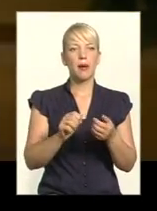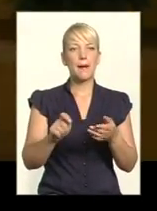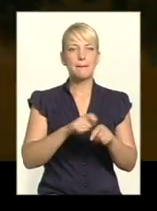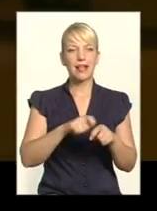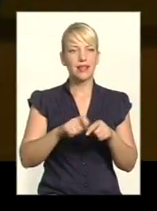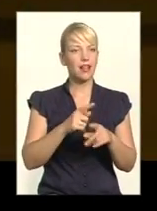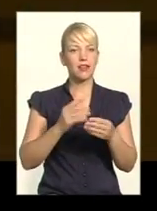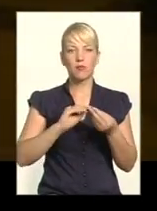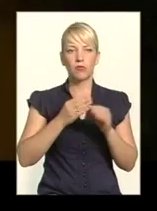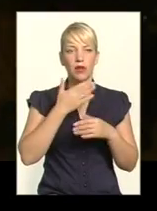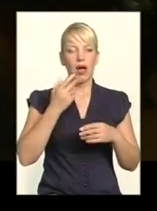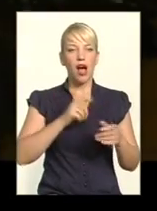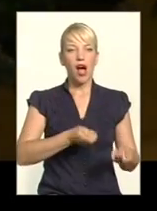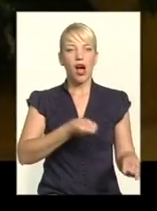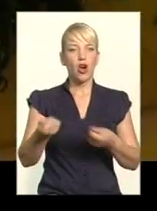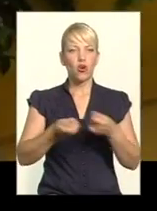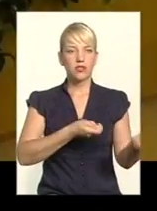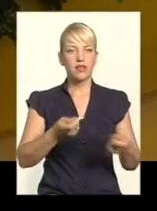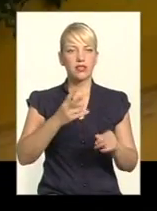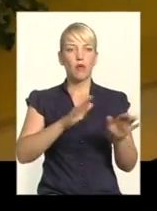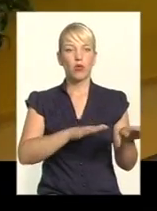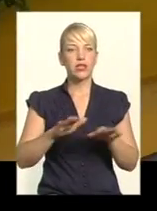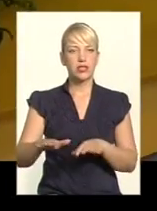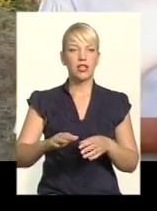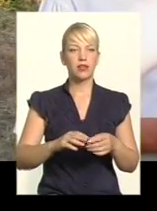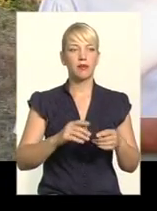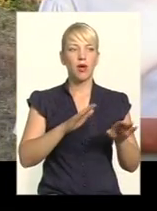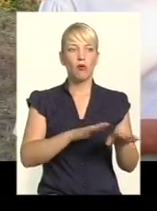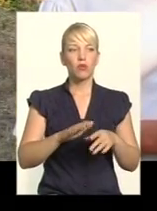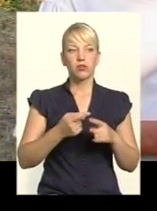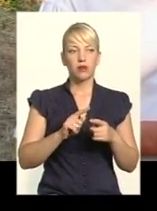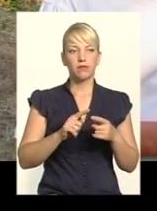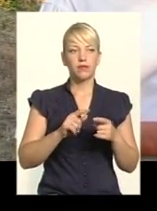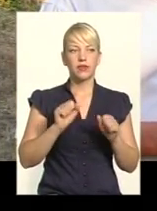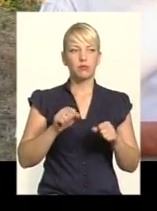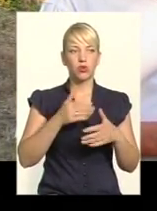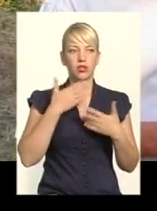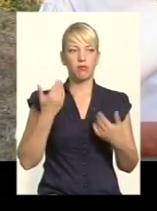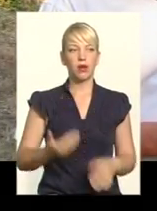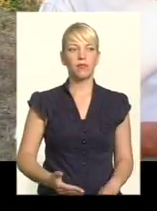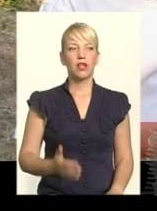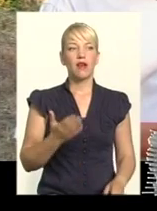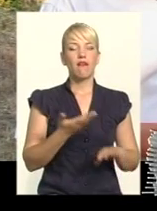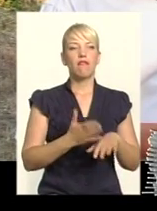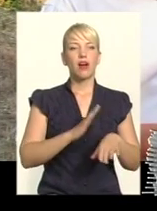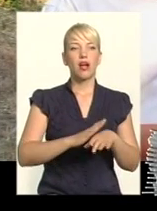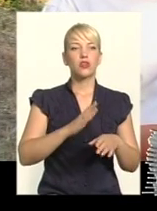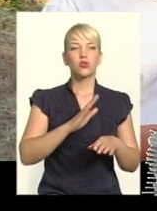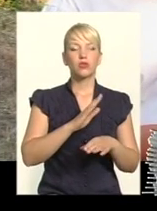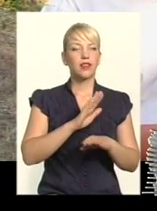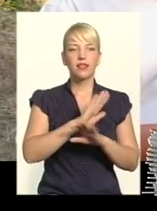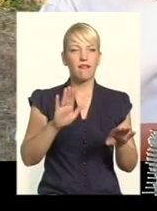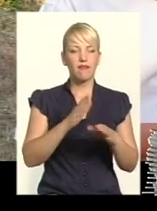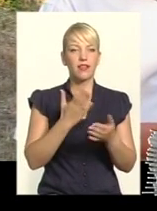А от розвести їх по населеним пунктам змоги немає. Не так, буду казати, важко придбати посипковий